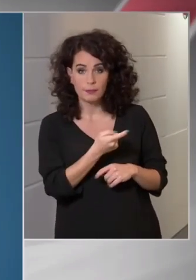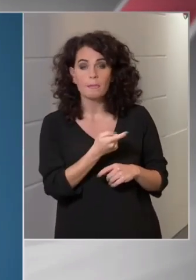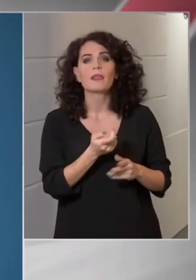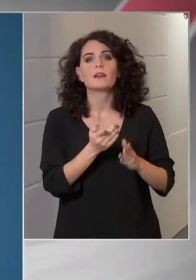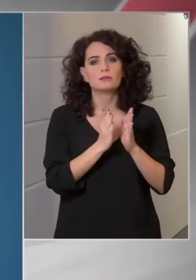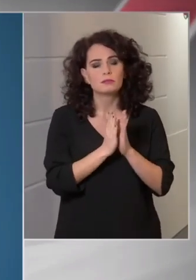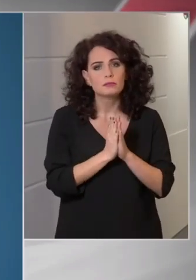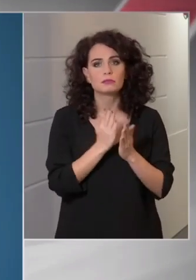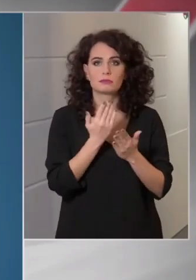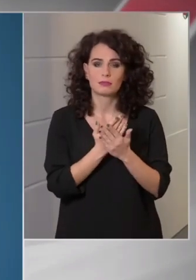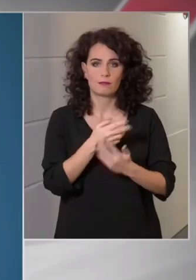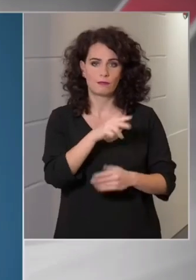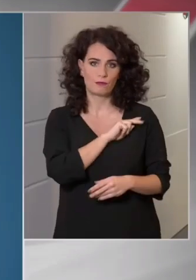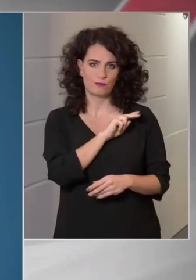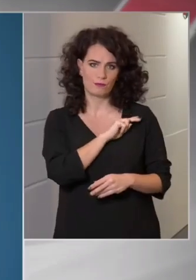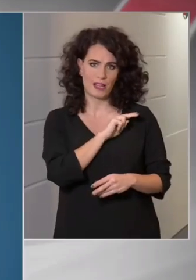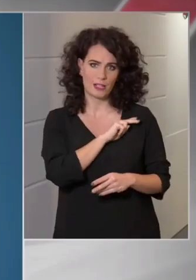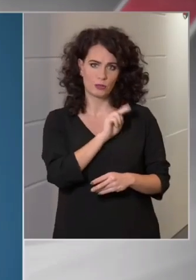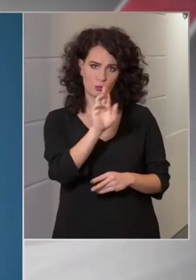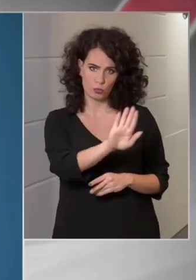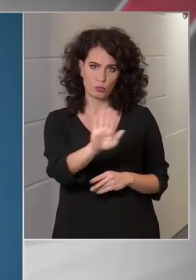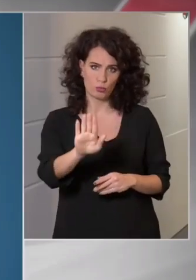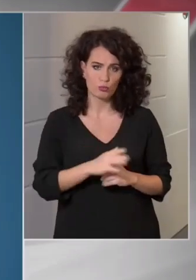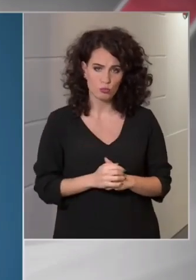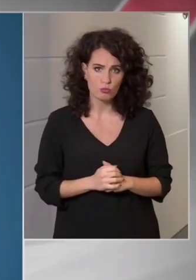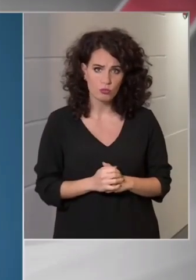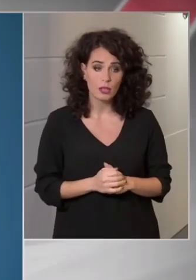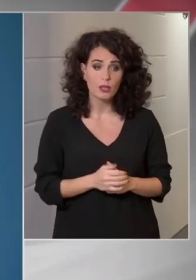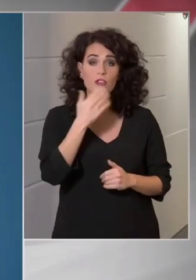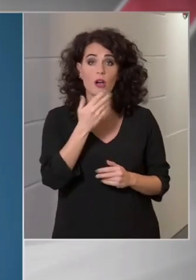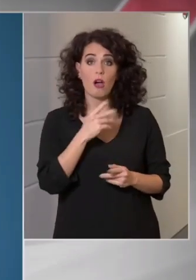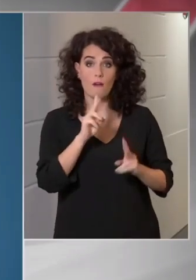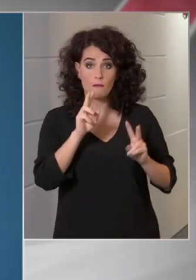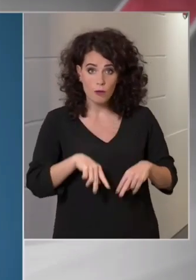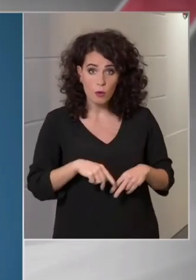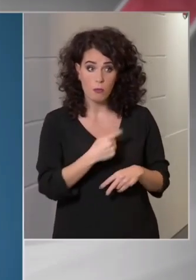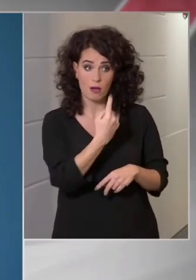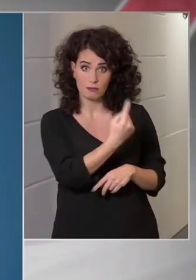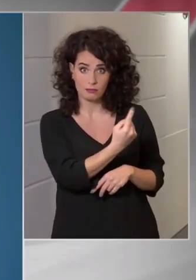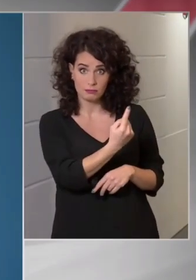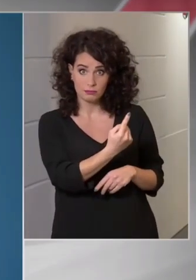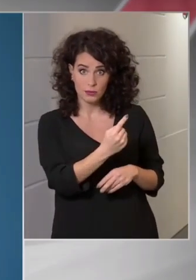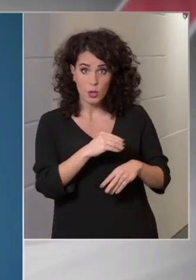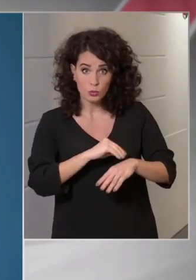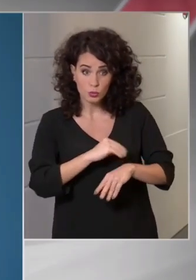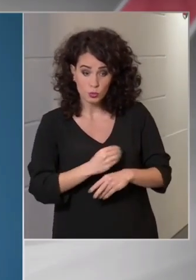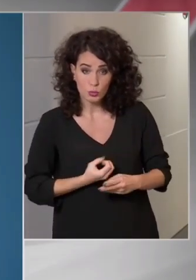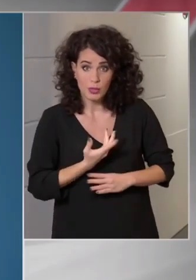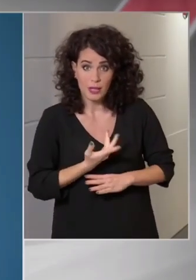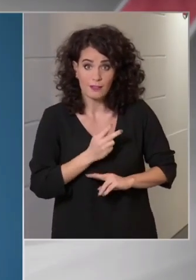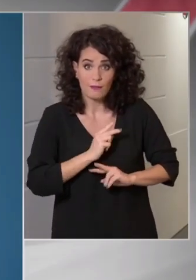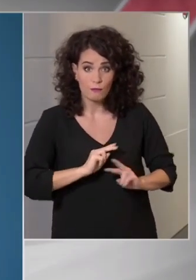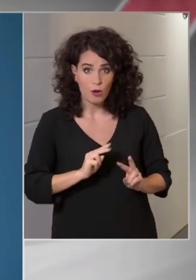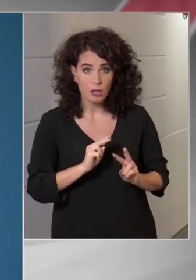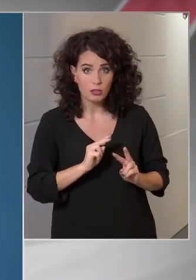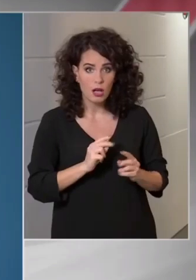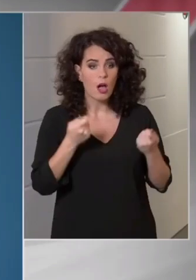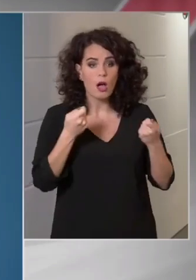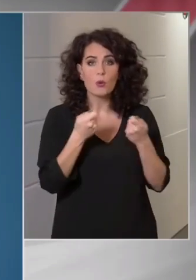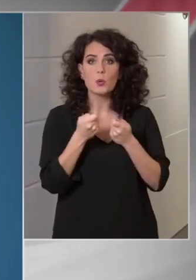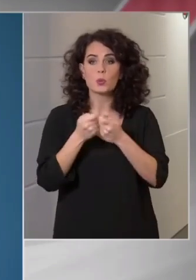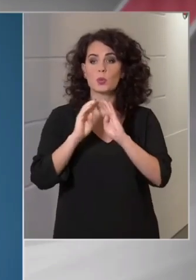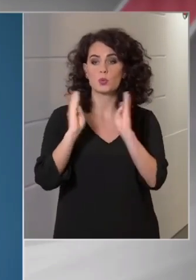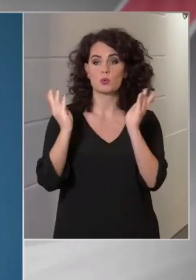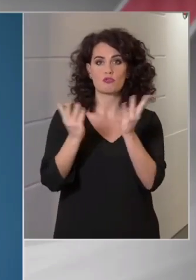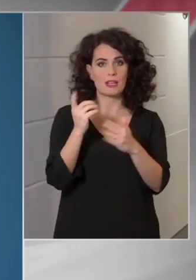kellően felelősségteljesek, és hogyha tüneteink vannak, ne menjünk közösségbe. Nagyon